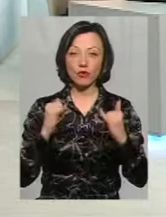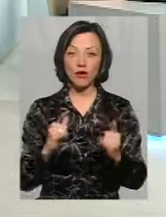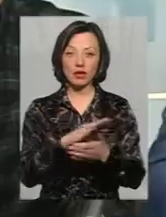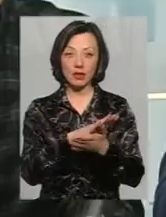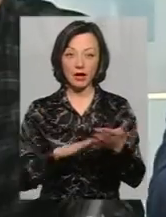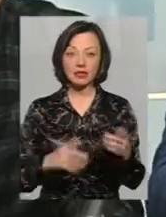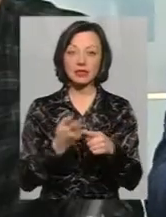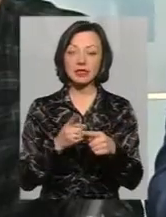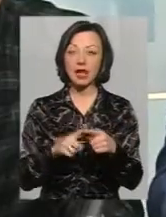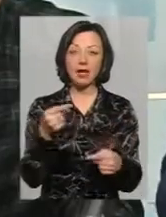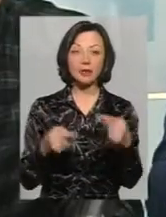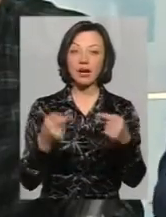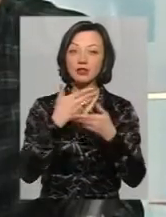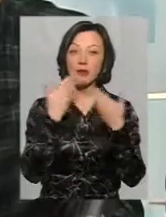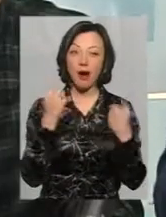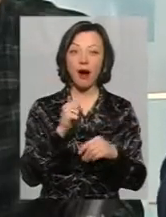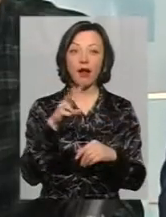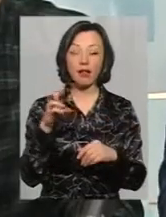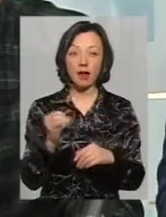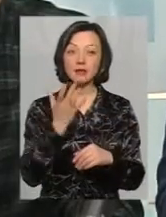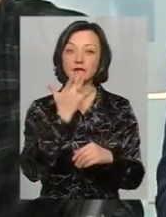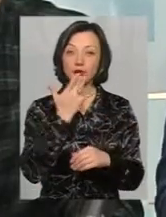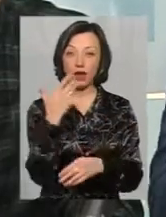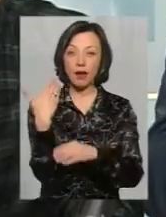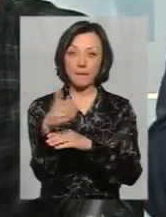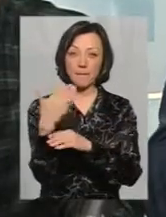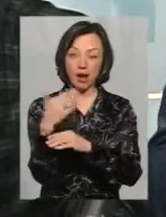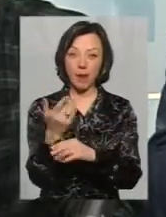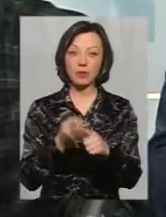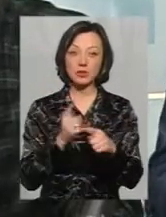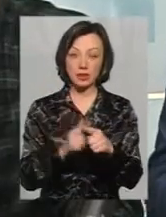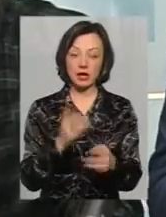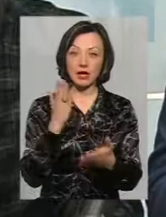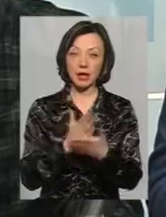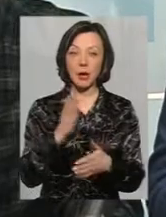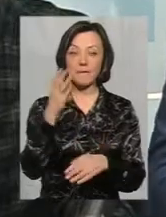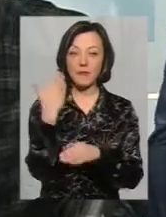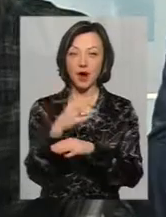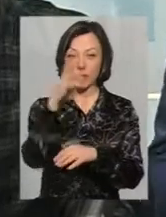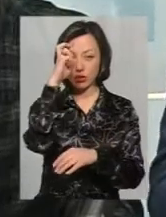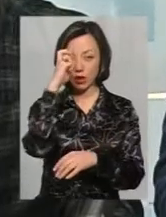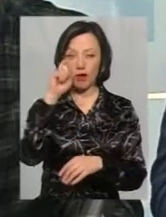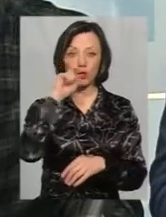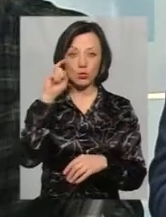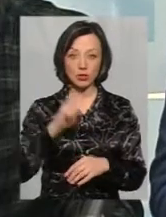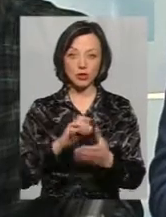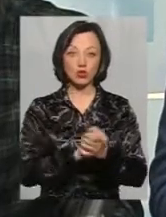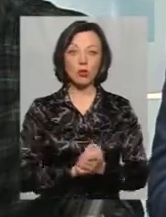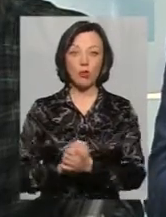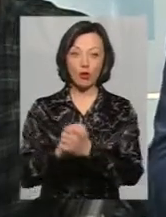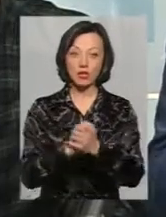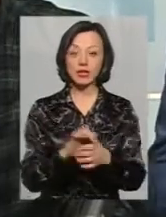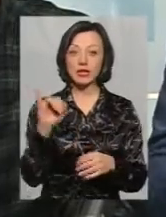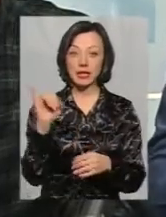далі. Тобто заперечення немає. Але національний прапор – це є прапор української держави, прапор української соборності.